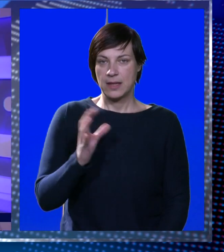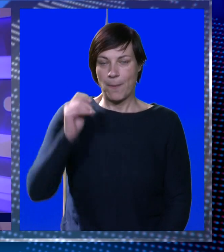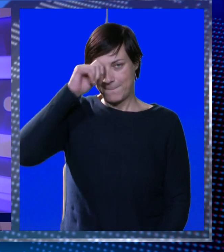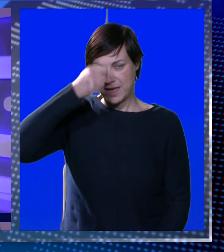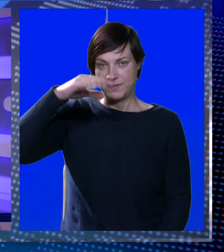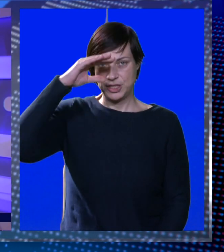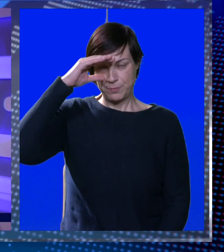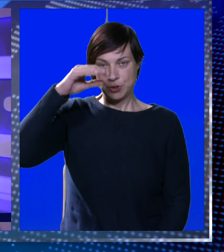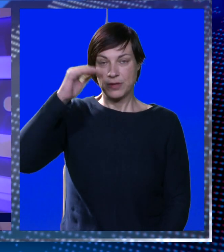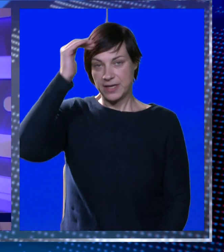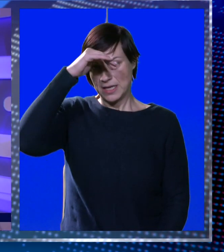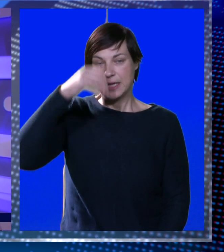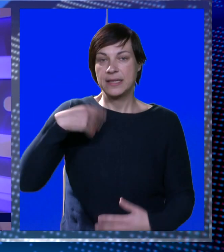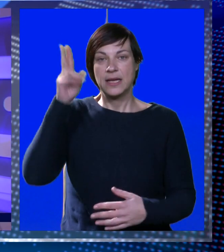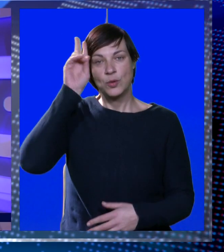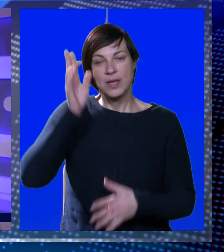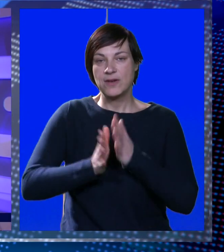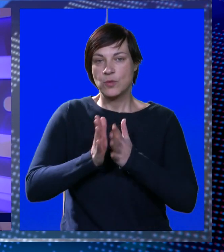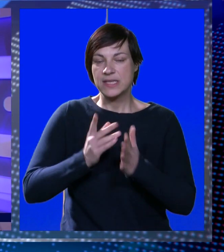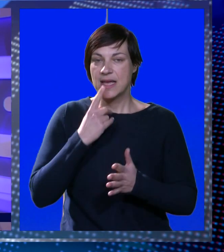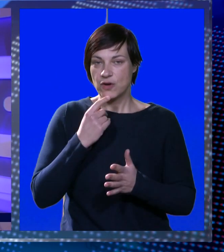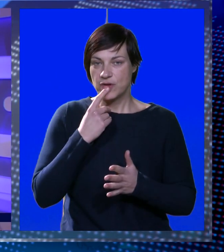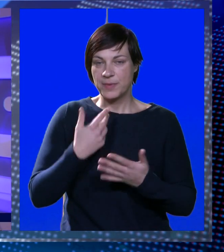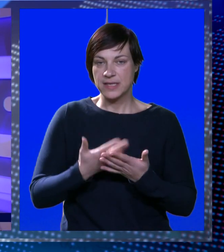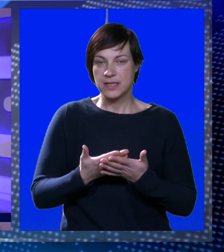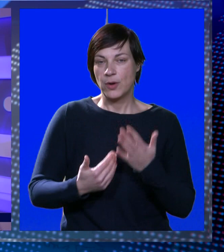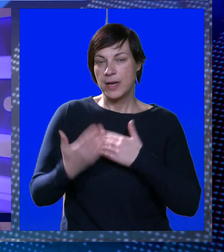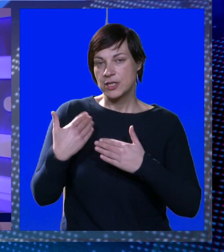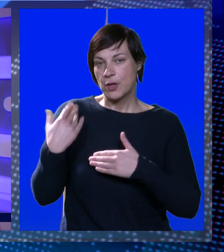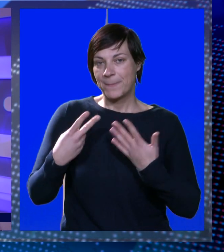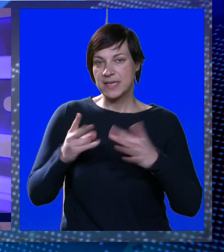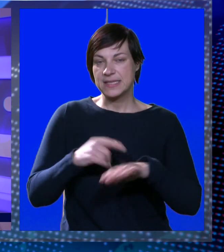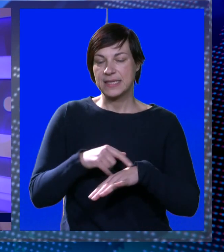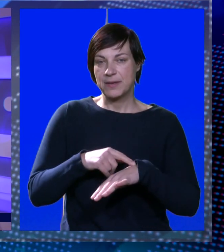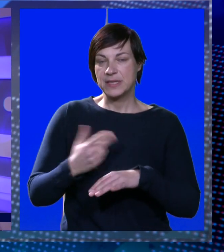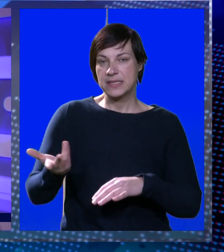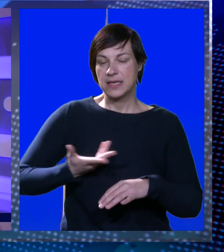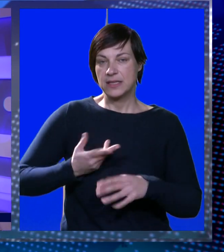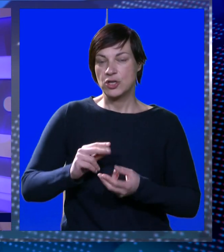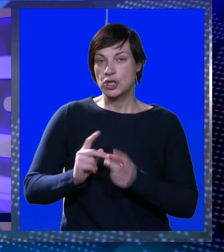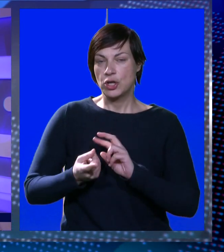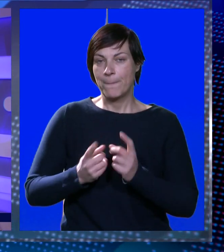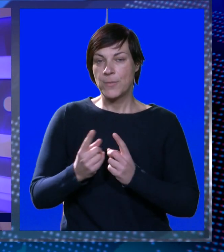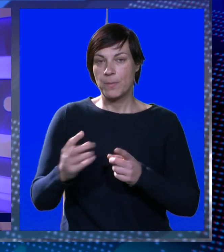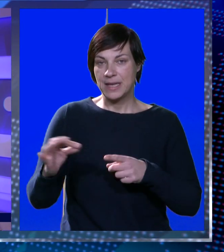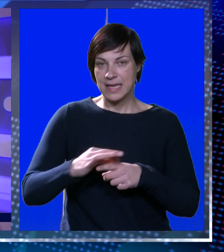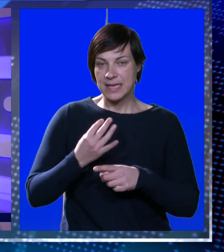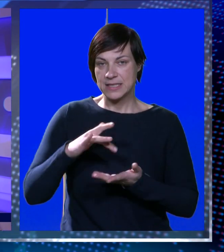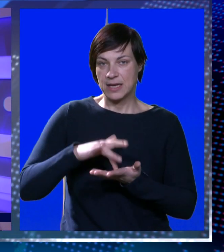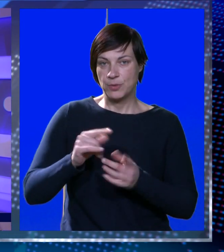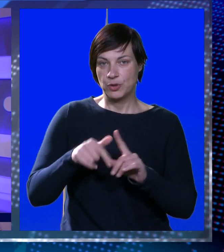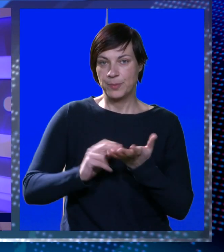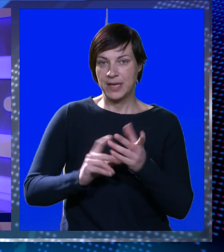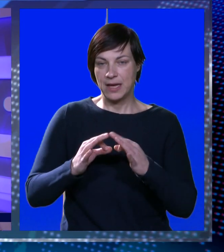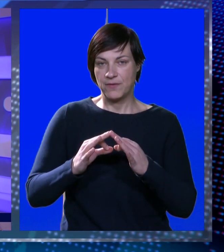Dobar veče poštovani gledatelji u Dnevniku na znakovnom jeziku. Nešto prije 17 sati došlo je do prometne nesreće na